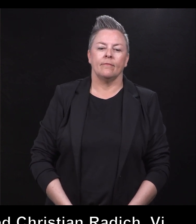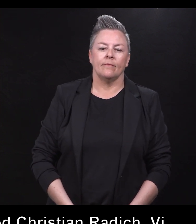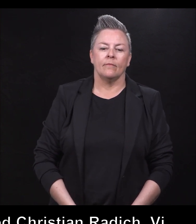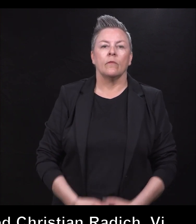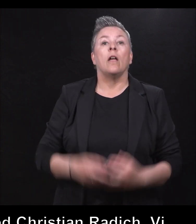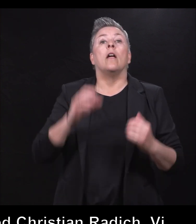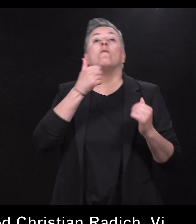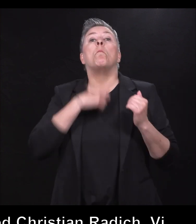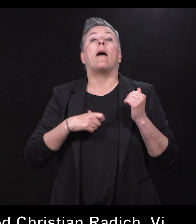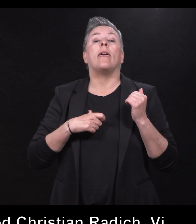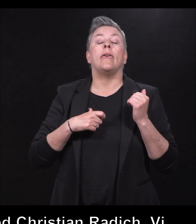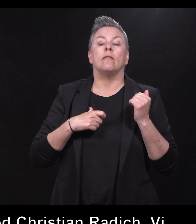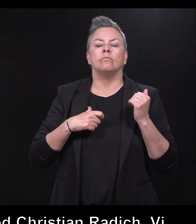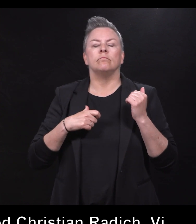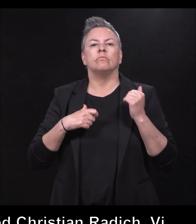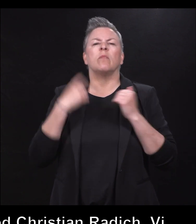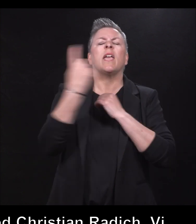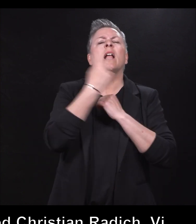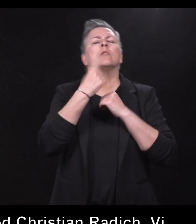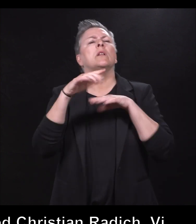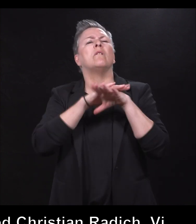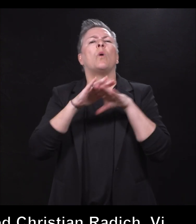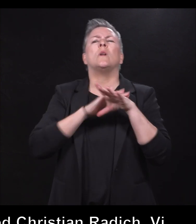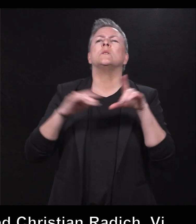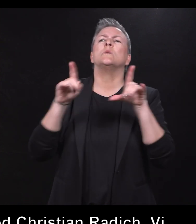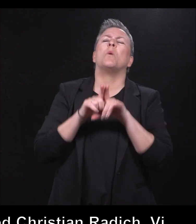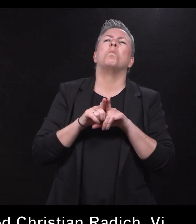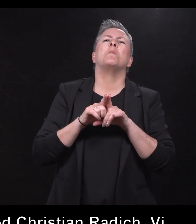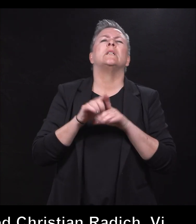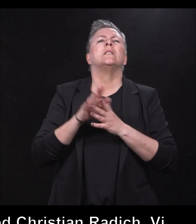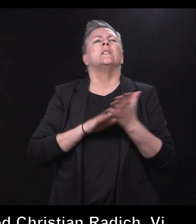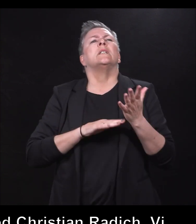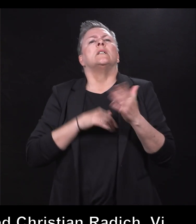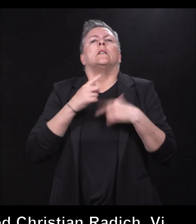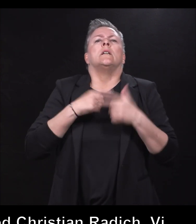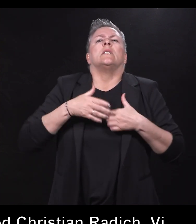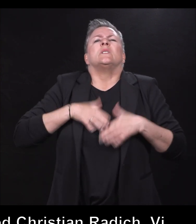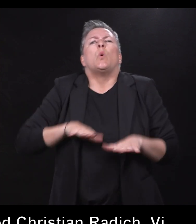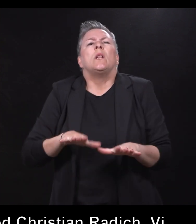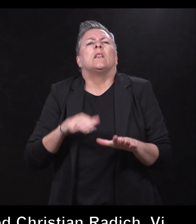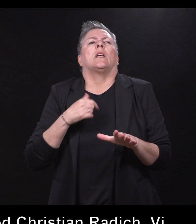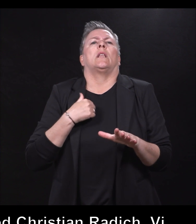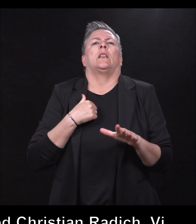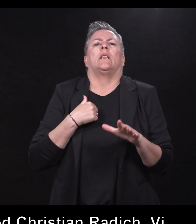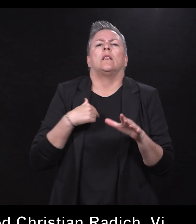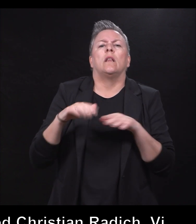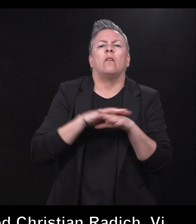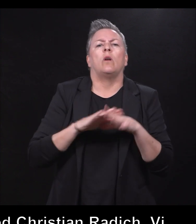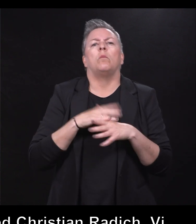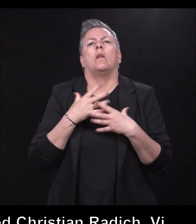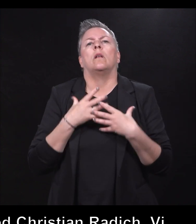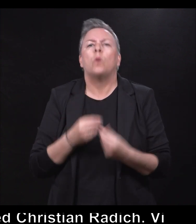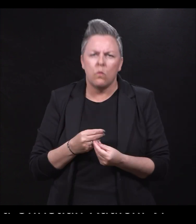For meg så føltes ensomhet veldig ut som å være sulten. Jeg følte meg veldig tom.